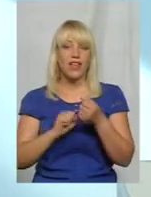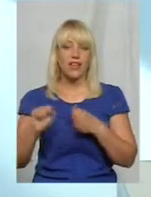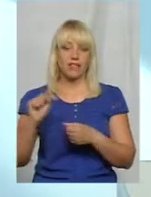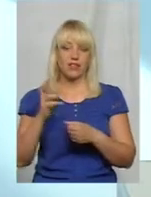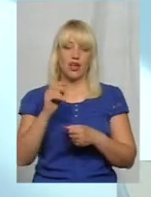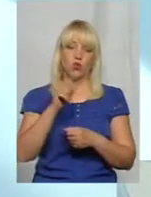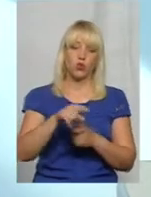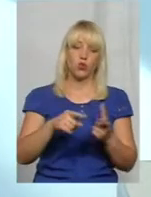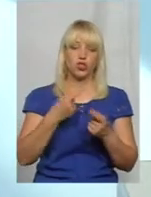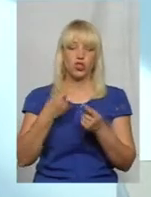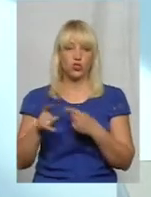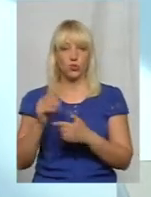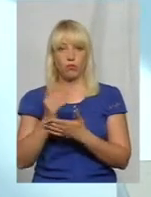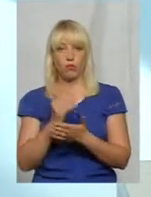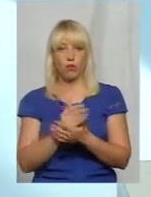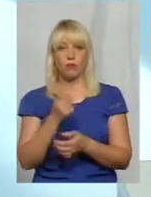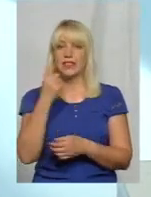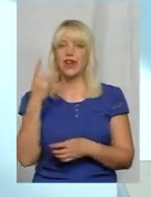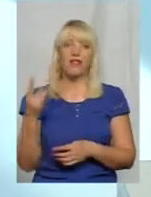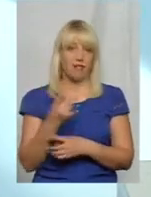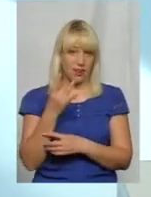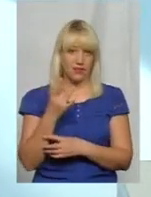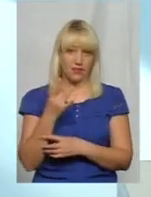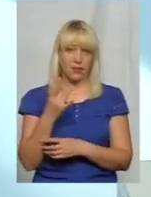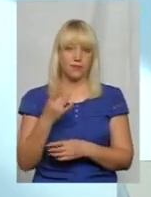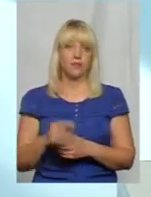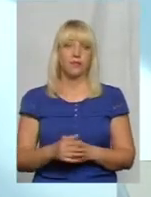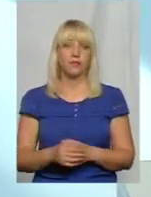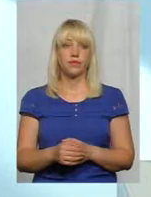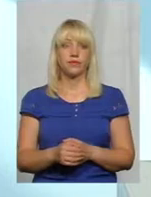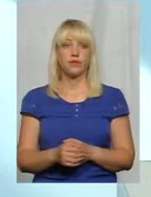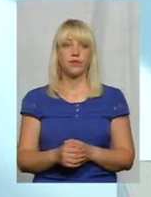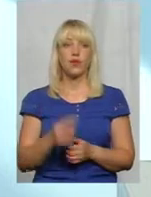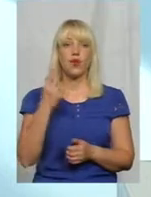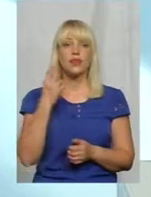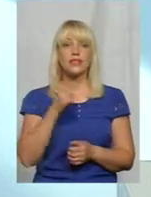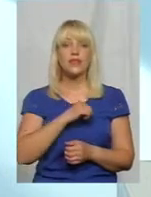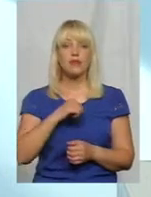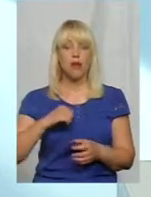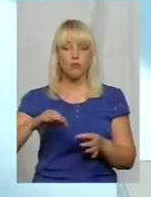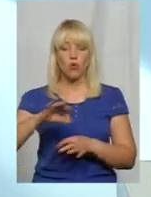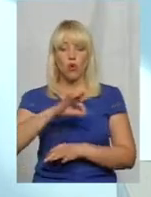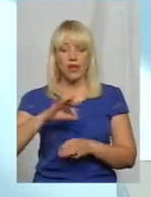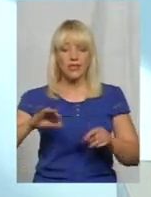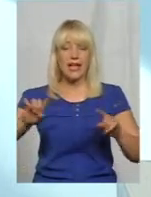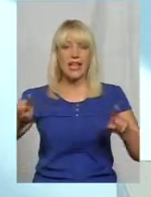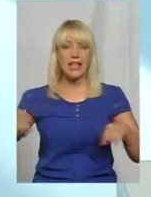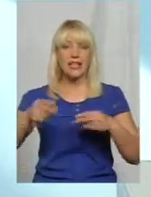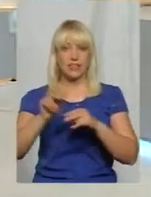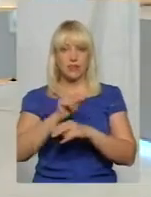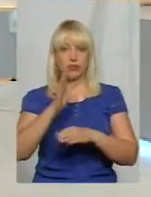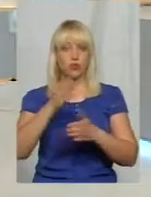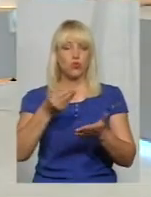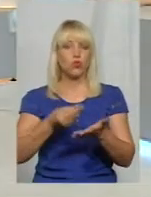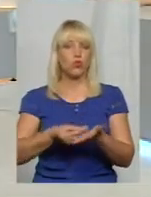іншу програму. Тому що за один раз сама проєкти реставрації, це буде коштувати,